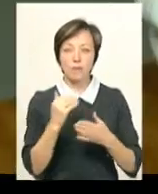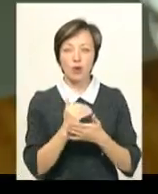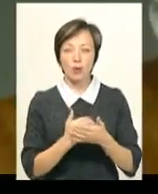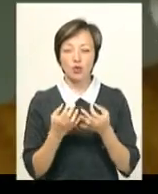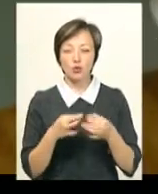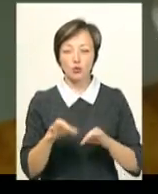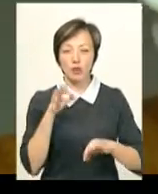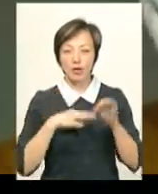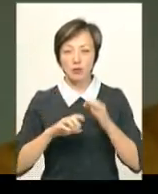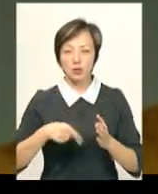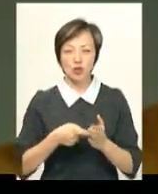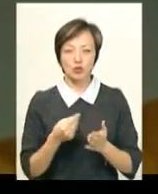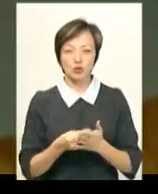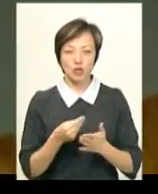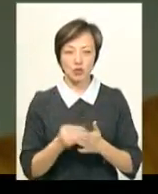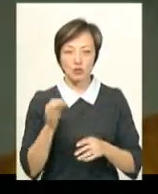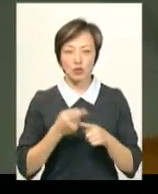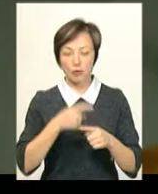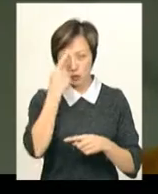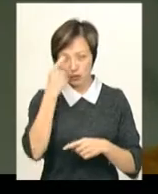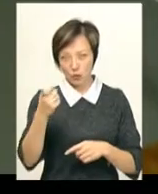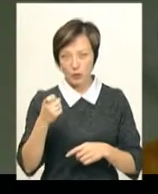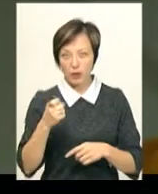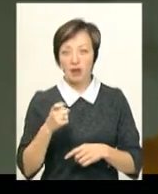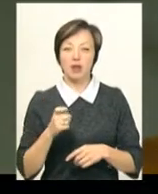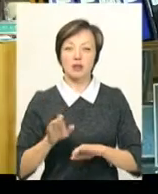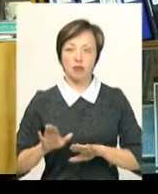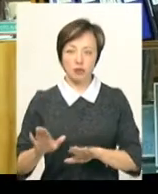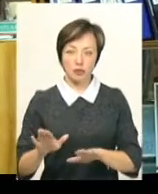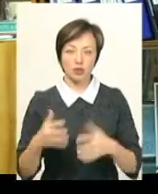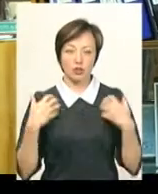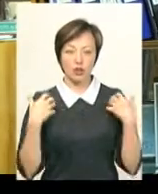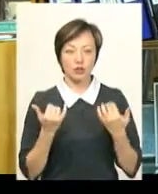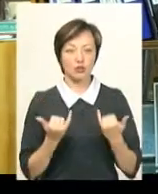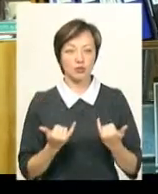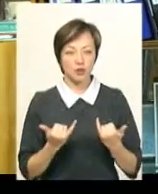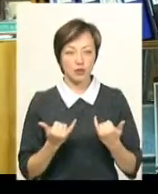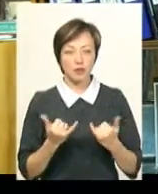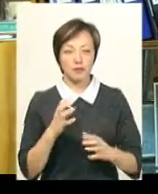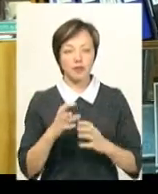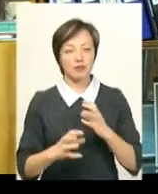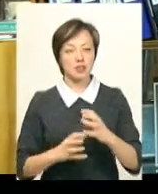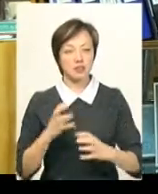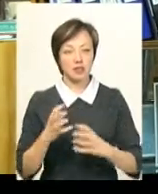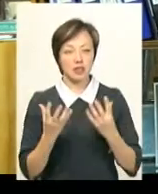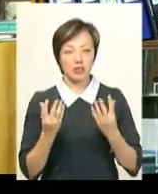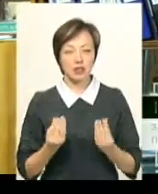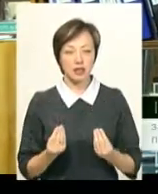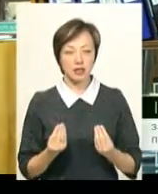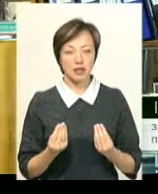ліки» та з міського бюджету. Про це повідомила Людмила Слободяник. Сьогодні Всесвітній день